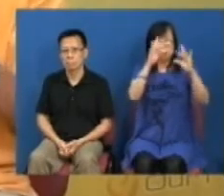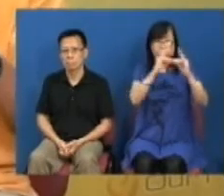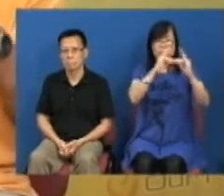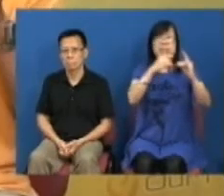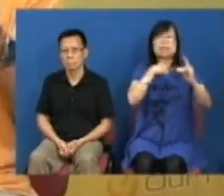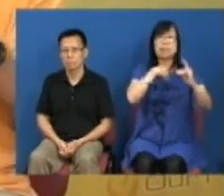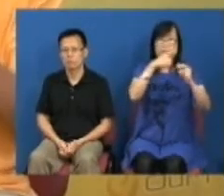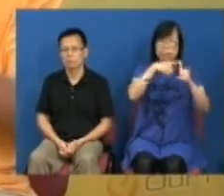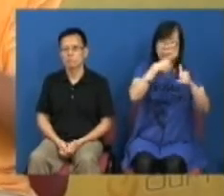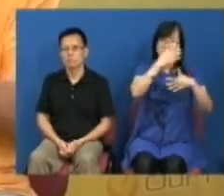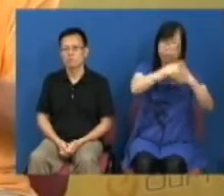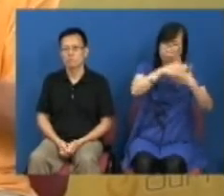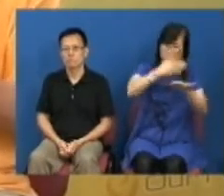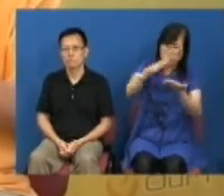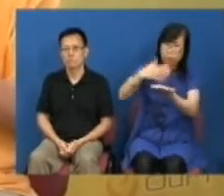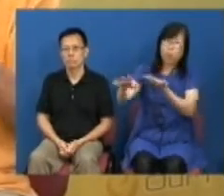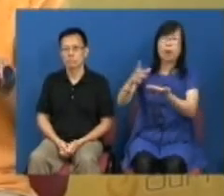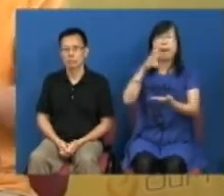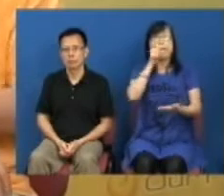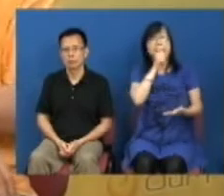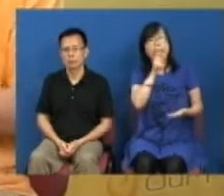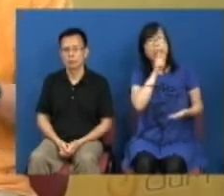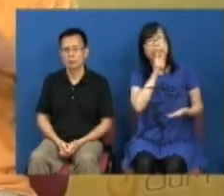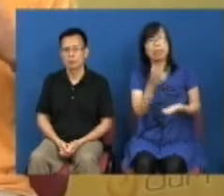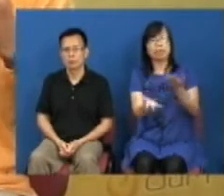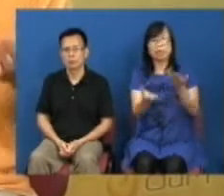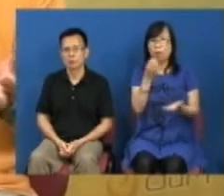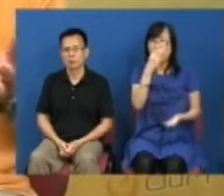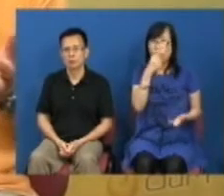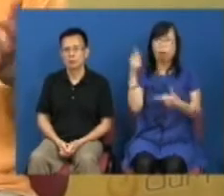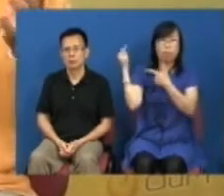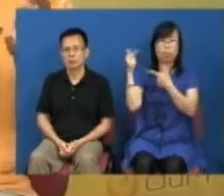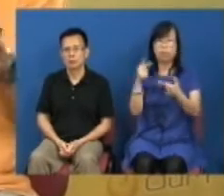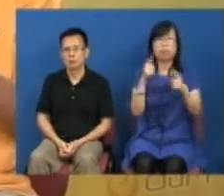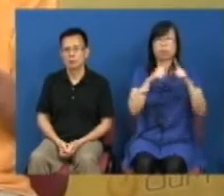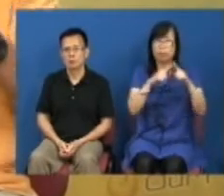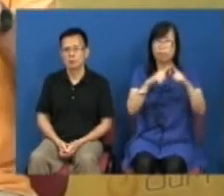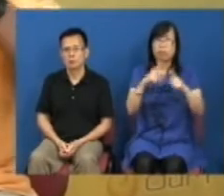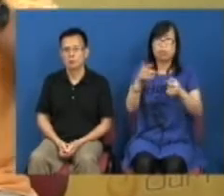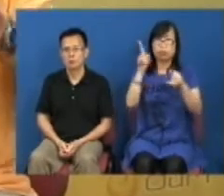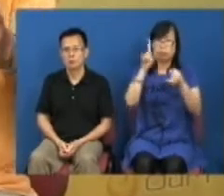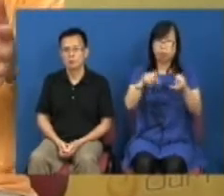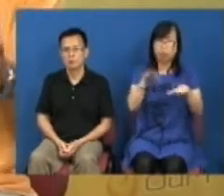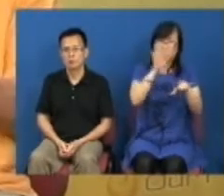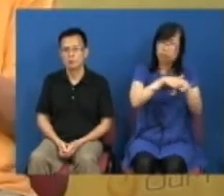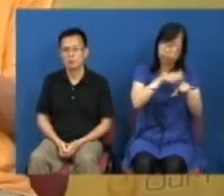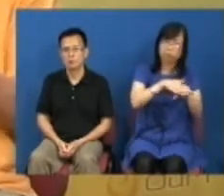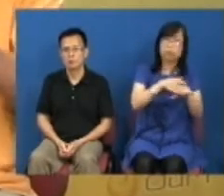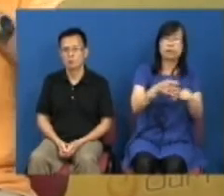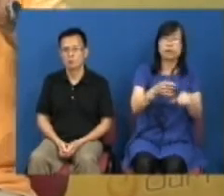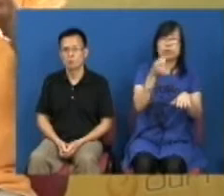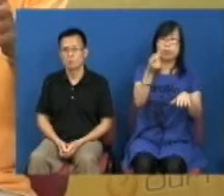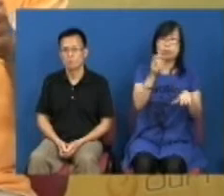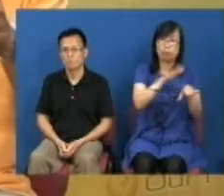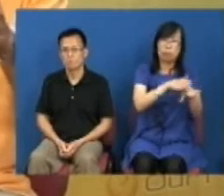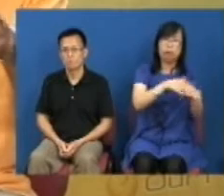配了即是爸爸妈妈都是香港永久居民接着你最佳剩下的些原额的话